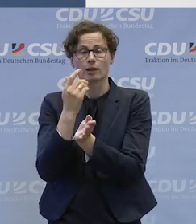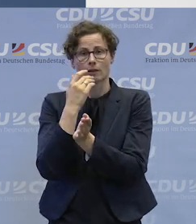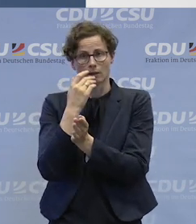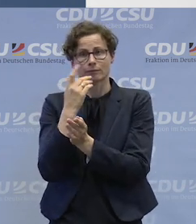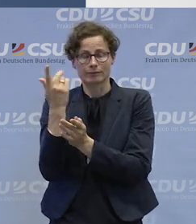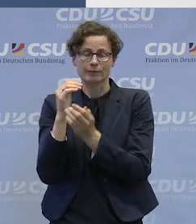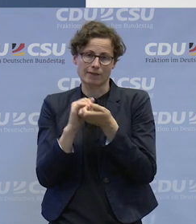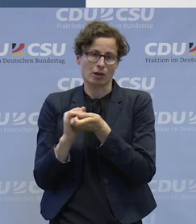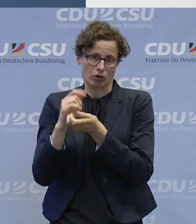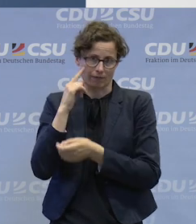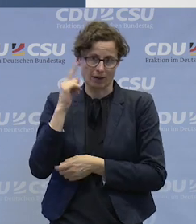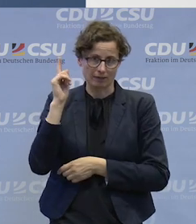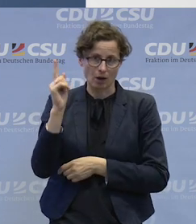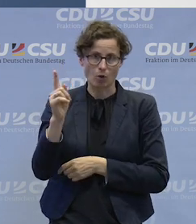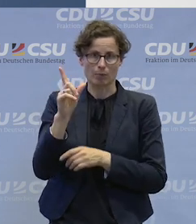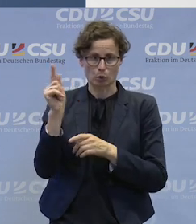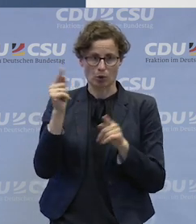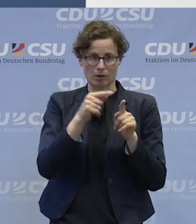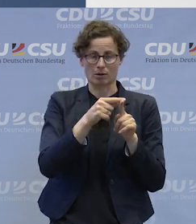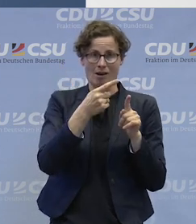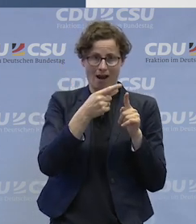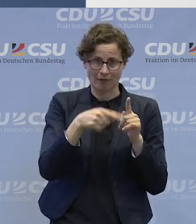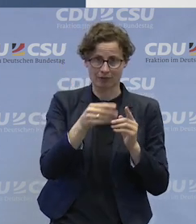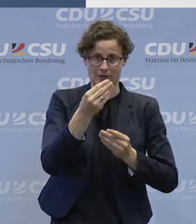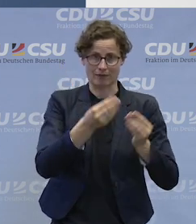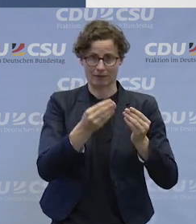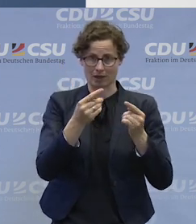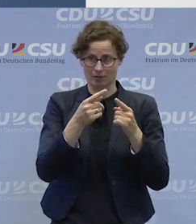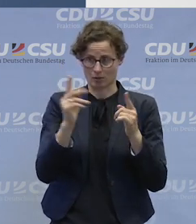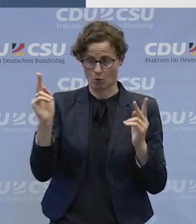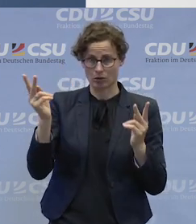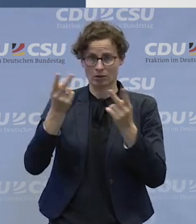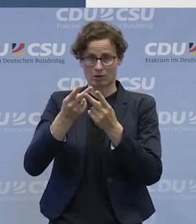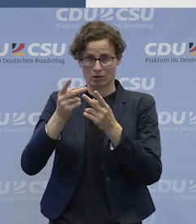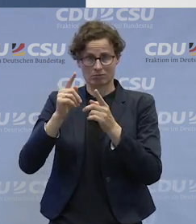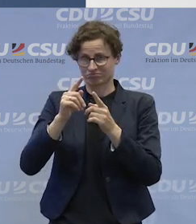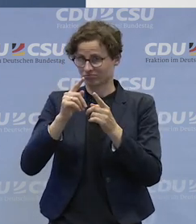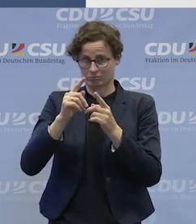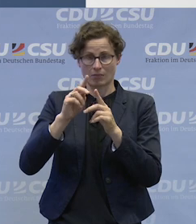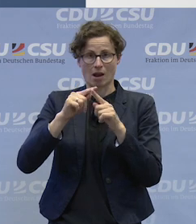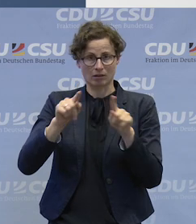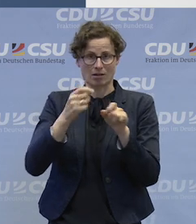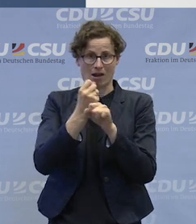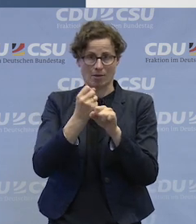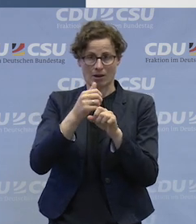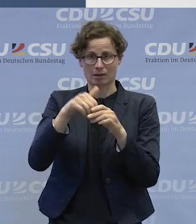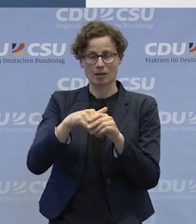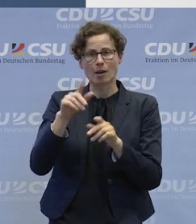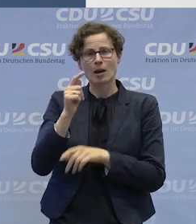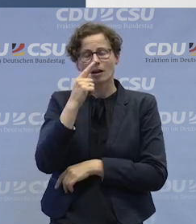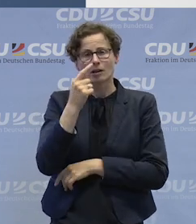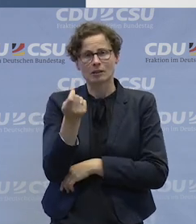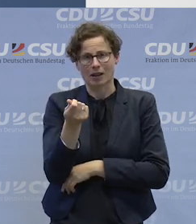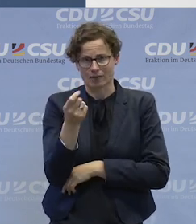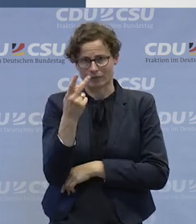Aber dennoch muss ich ihn adäquat finanzieren können, wenn ich mit dem Arbeitgeber, dem Potenziellen, schon anfange in Tarifverhandlungen